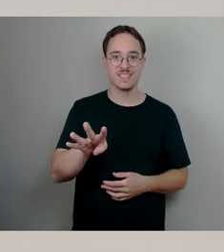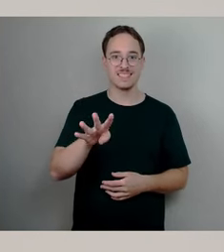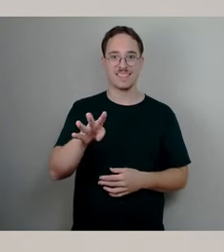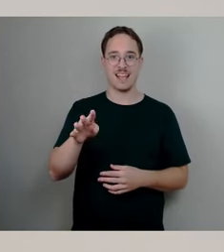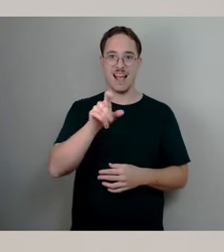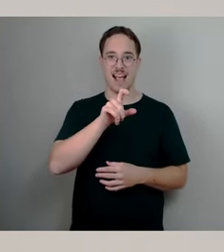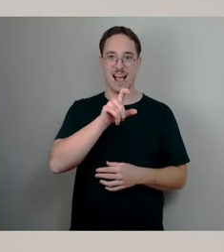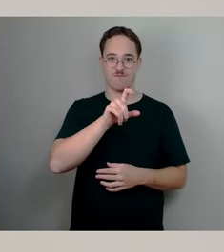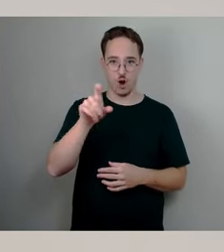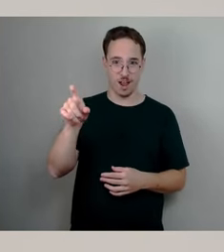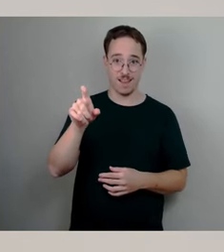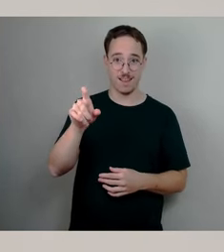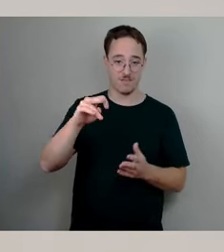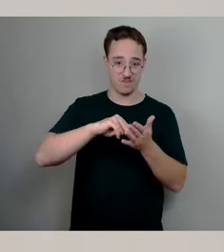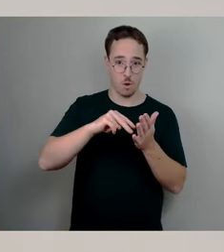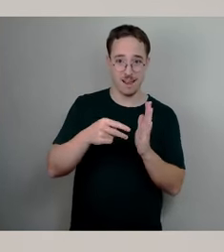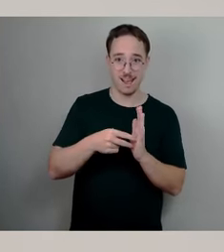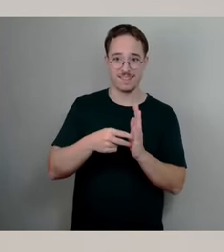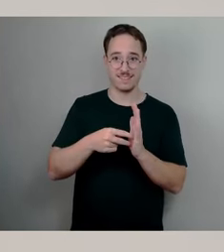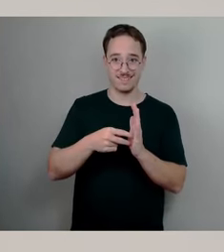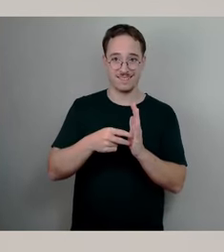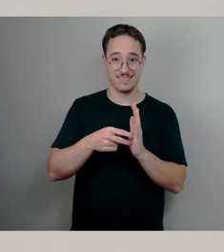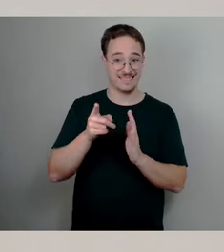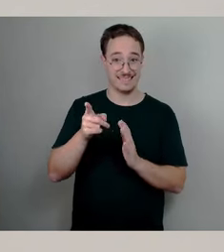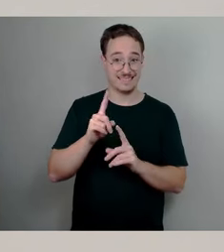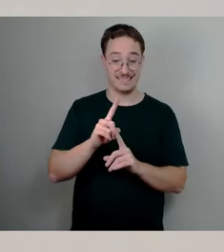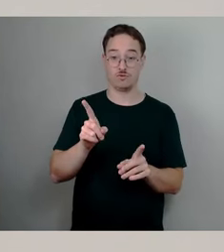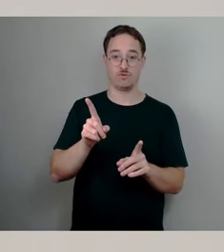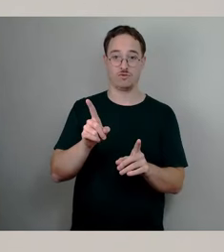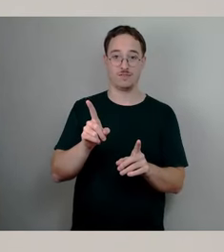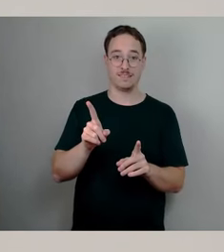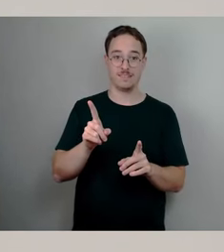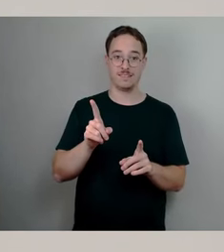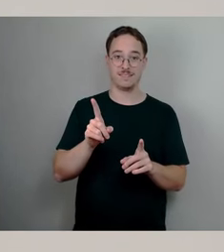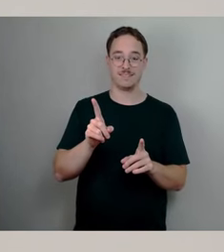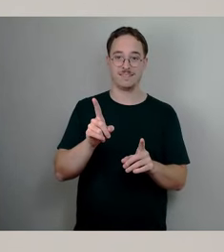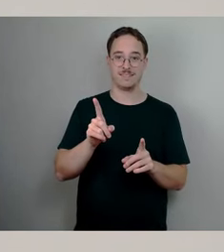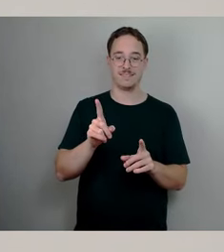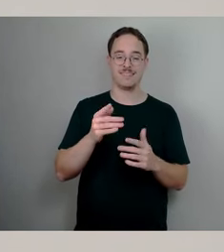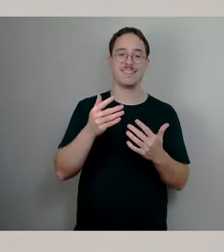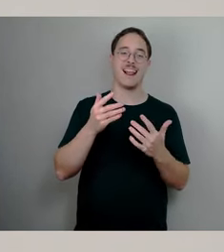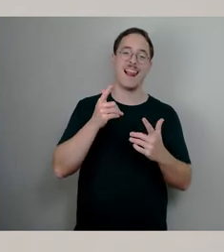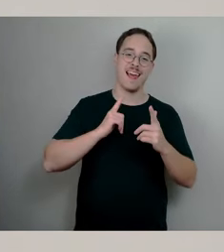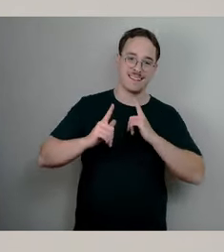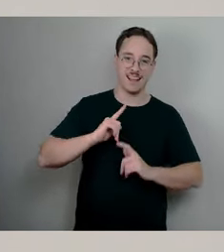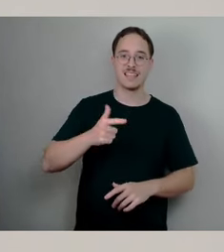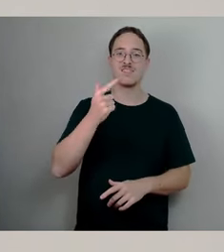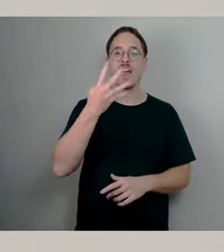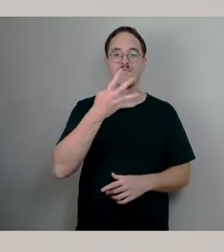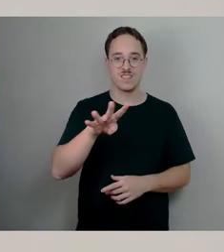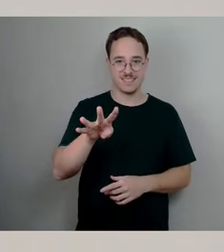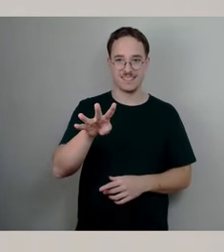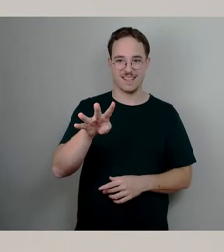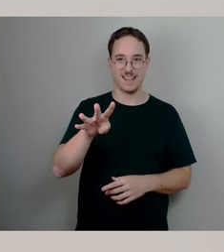wurde, wo die stattgefunden hat, sondern irrtümlicherweise für die 42. Kalenderwoche, also in der Woche zu spät.